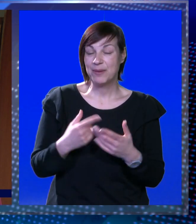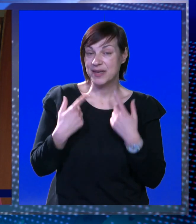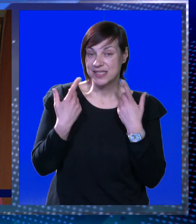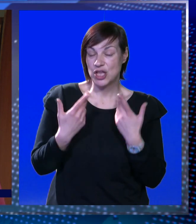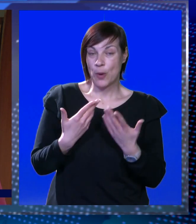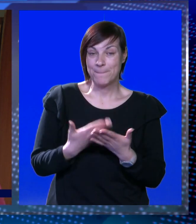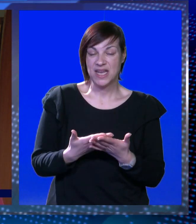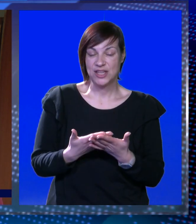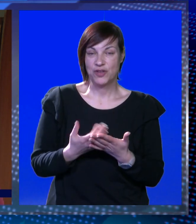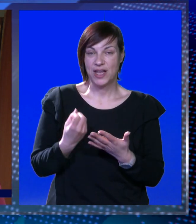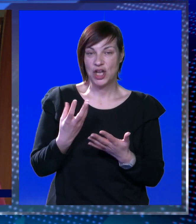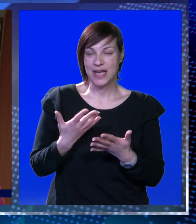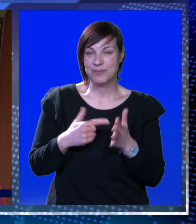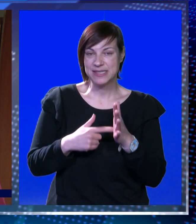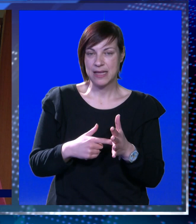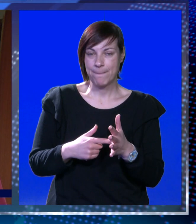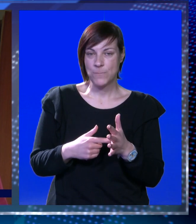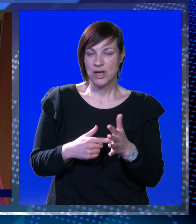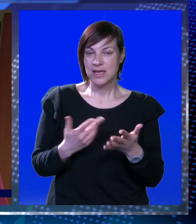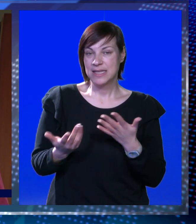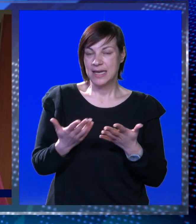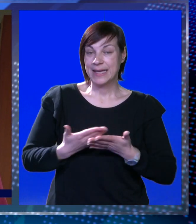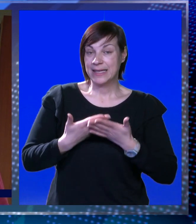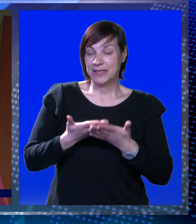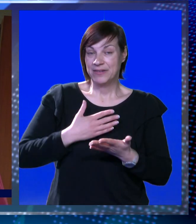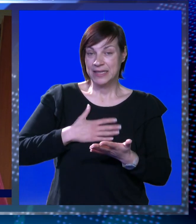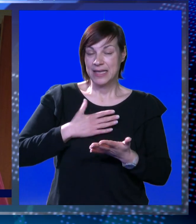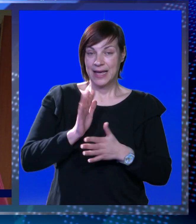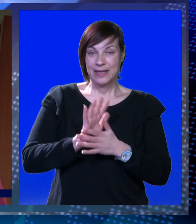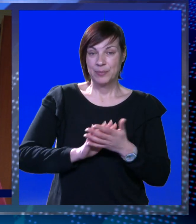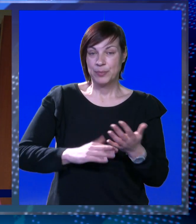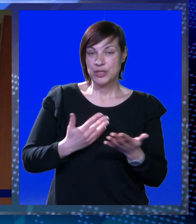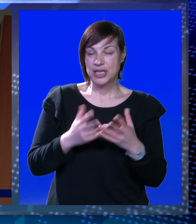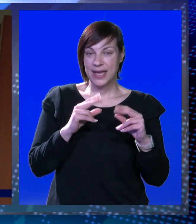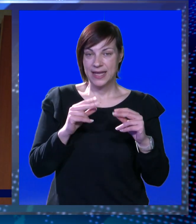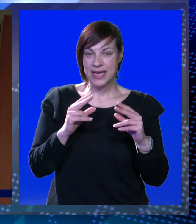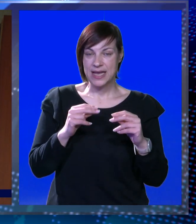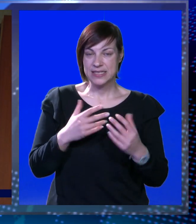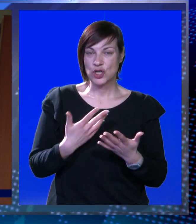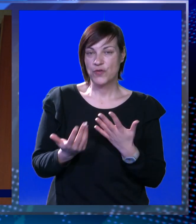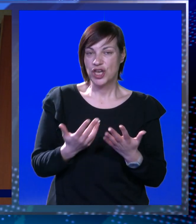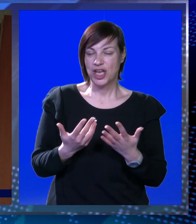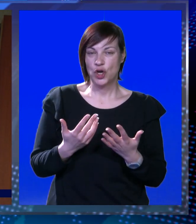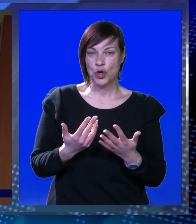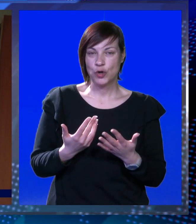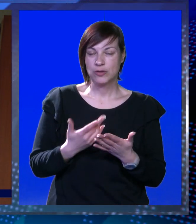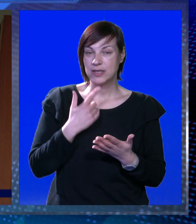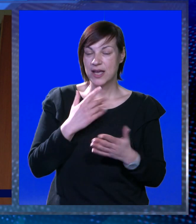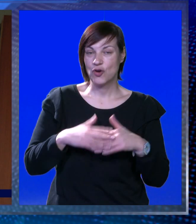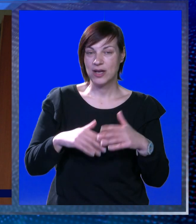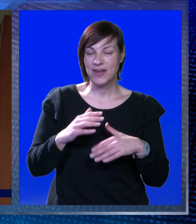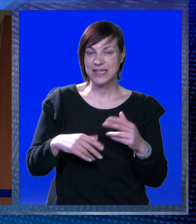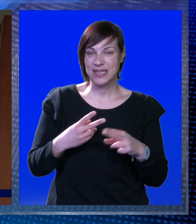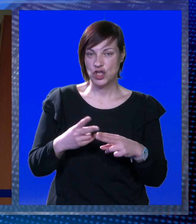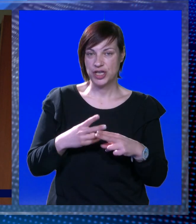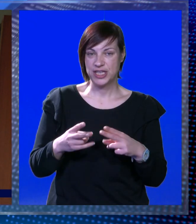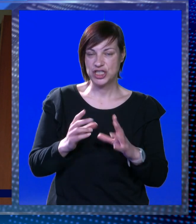obradovalo i veselilo kad bi se pokazala nekakva inicijativa, kad bi počeli neki razgovori oko nekog